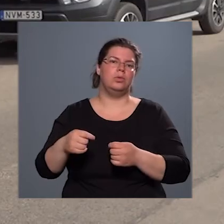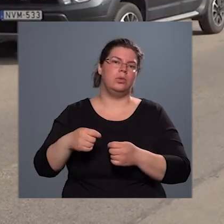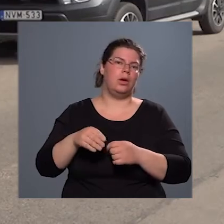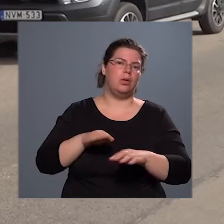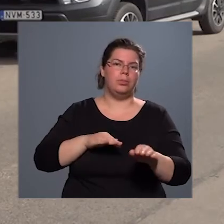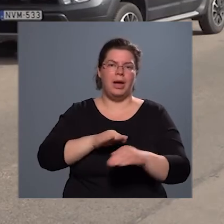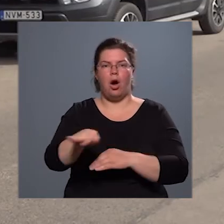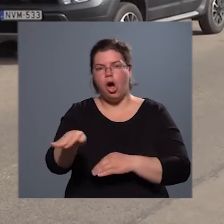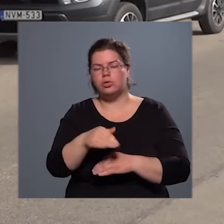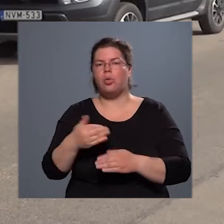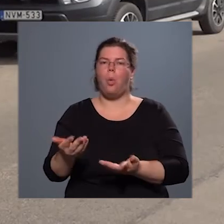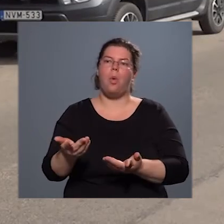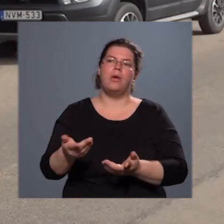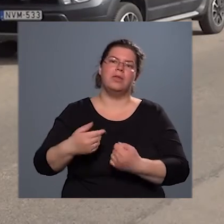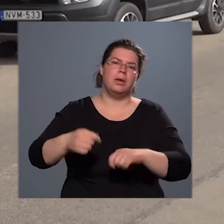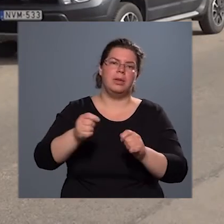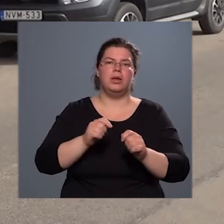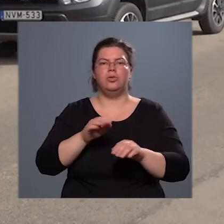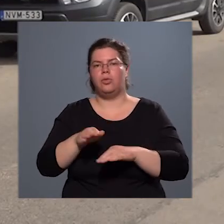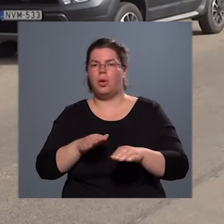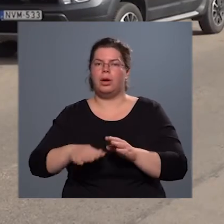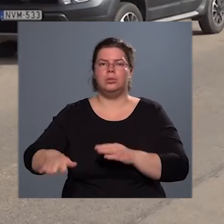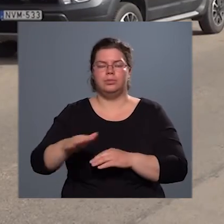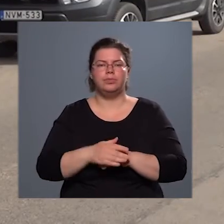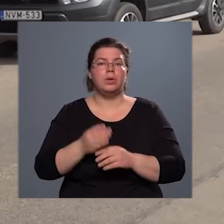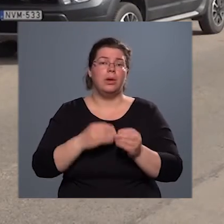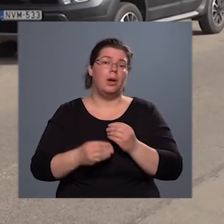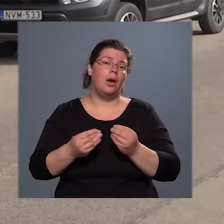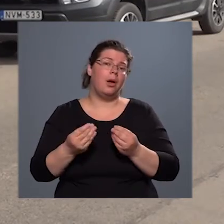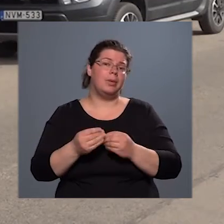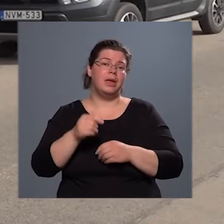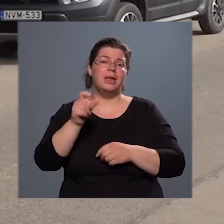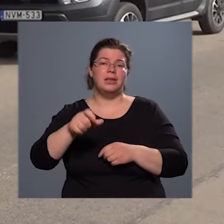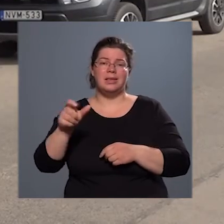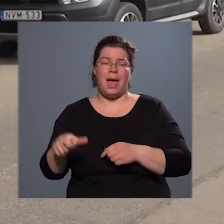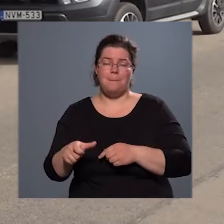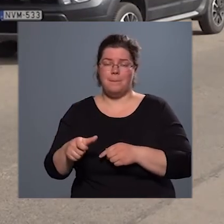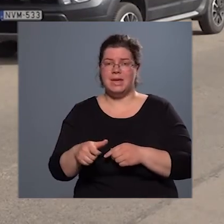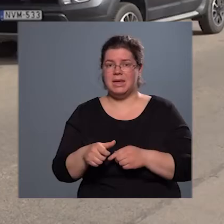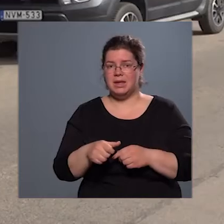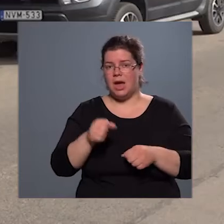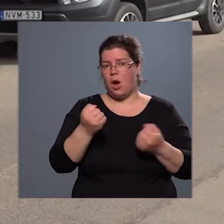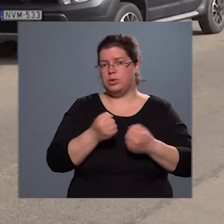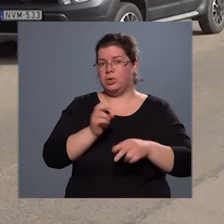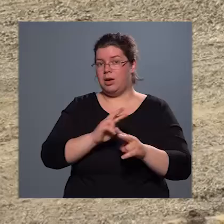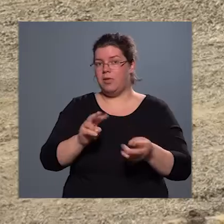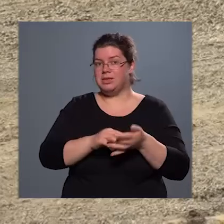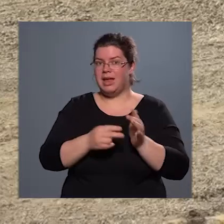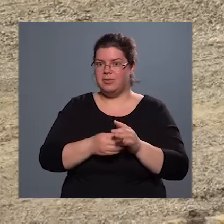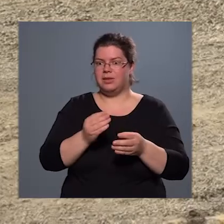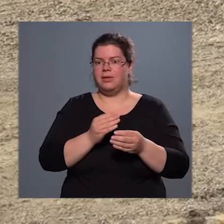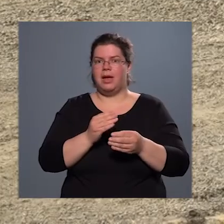amik terhelni fogják ezt a személyautóparkot, ami ugye személyautókra van méretezve, nem építési forgalomra, tehát ezért